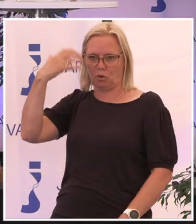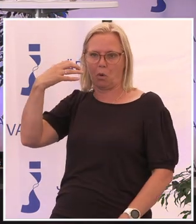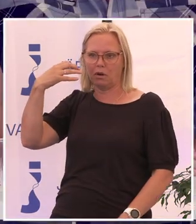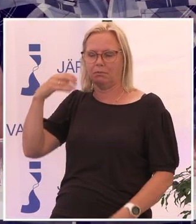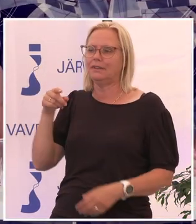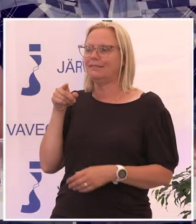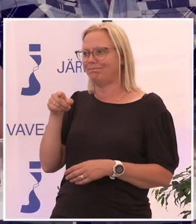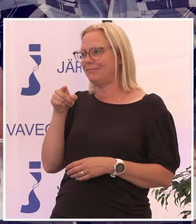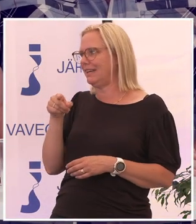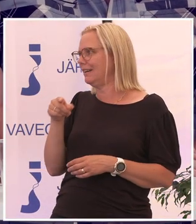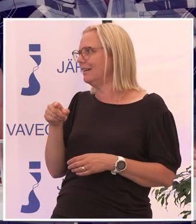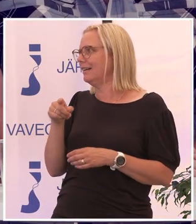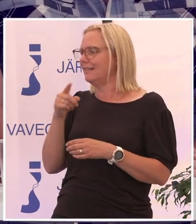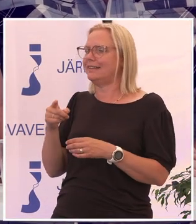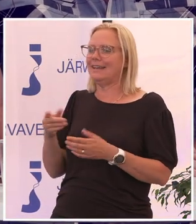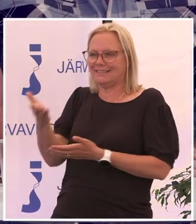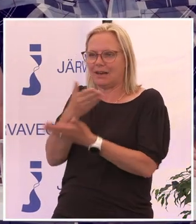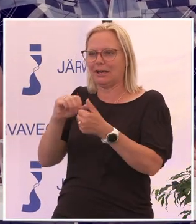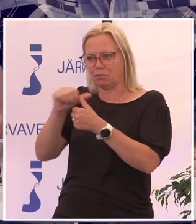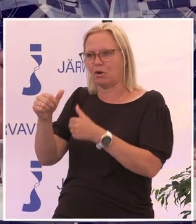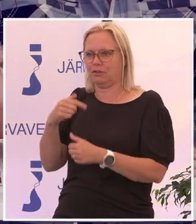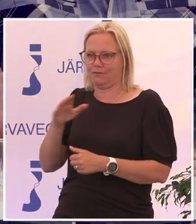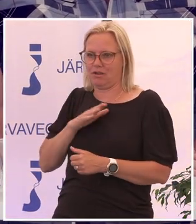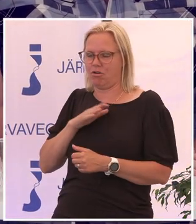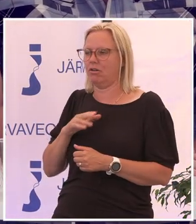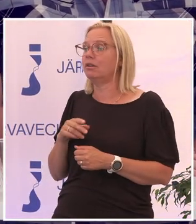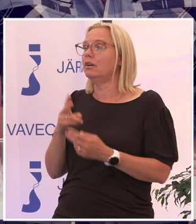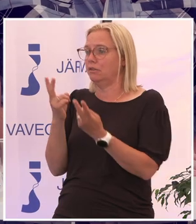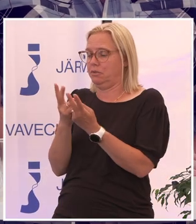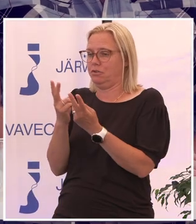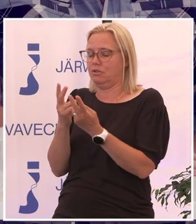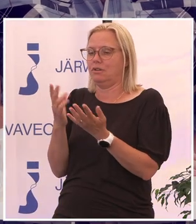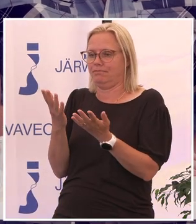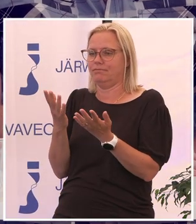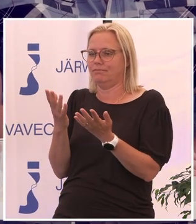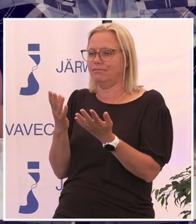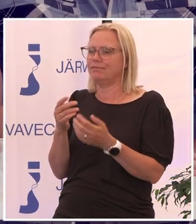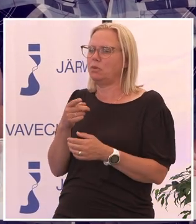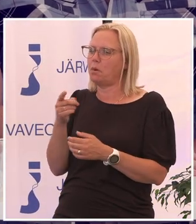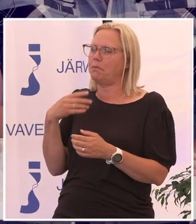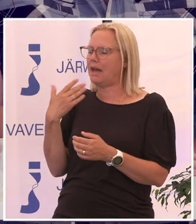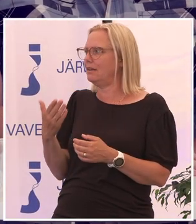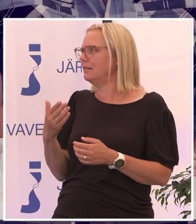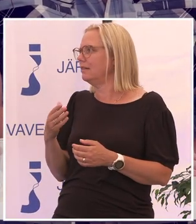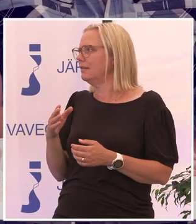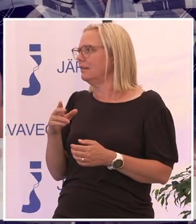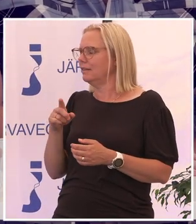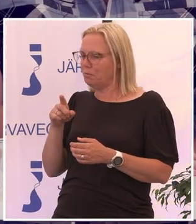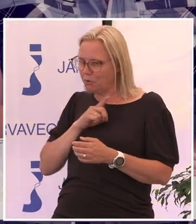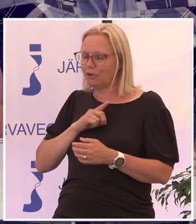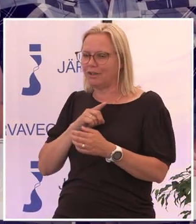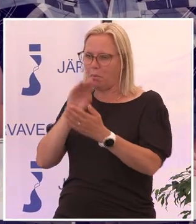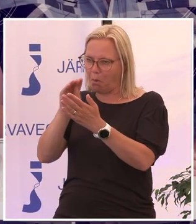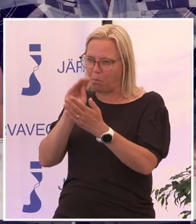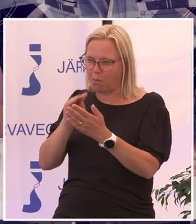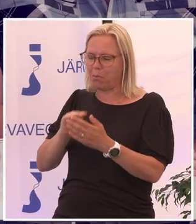samverkanspartner som vi har. Vilket gör att de är... Det står mycket om Region Stockholm.